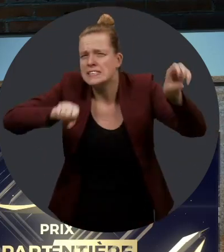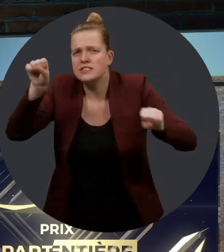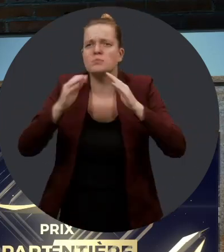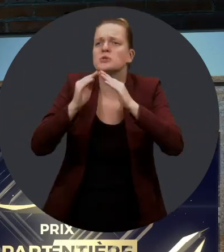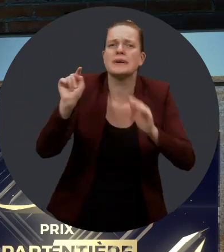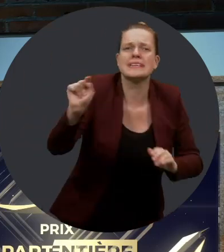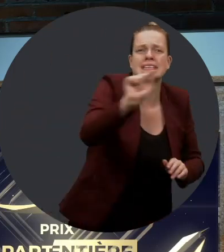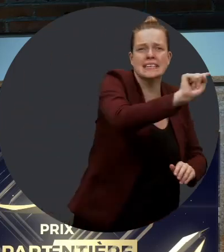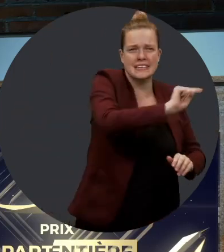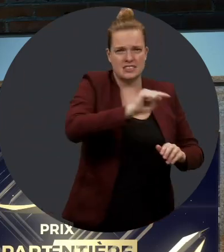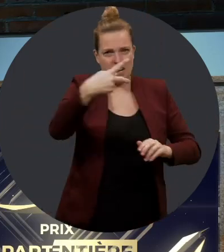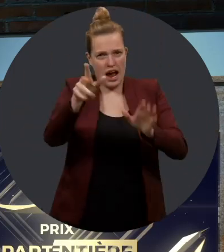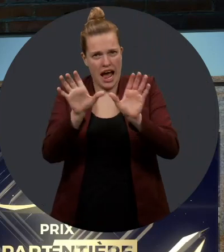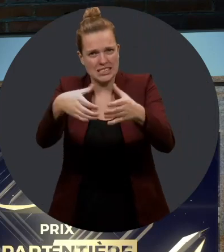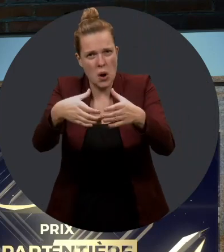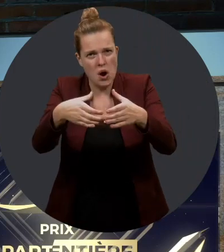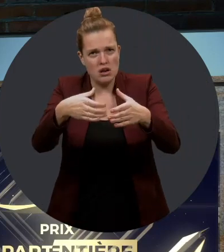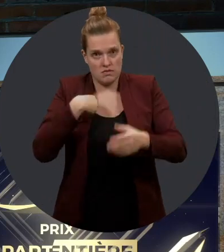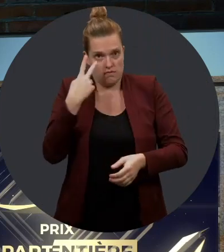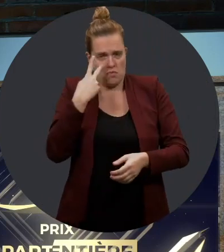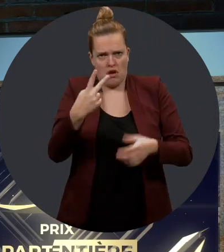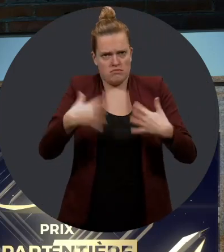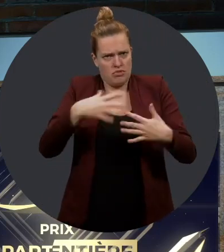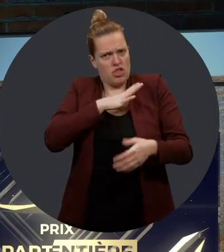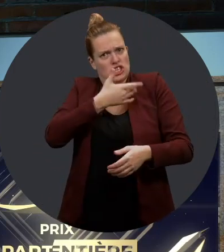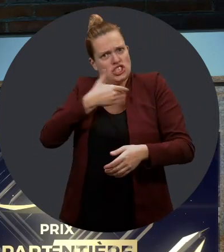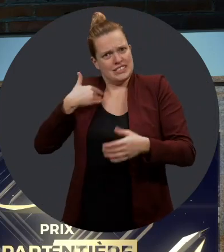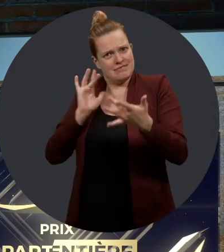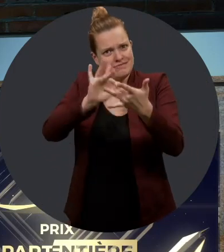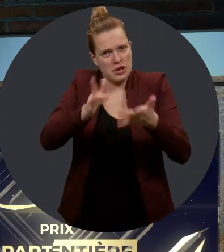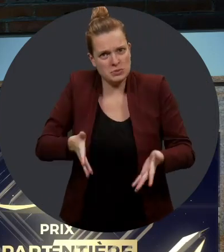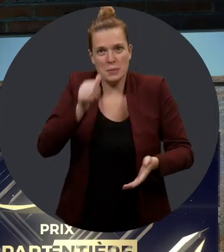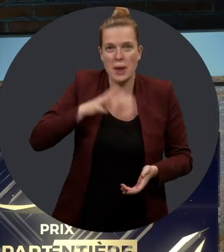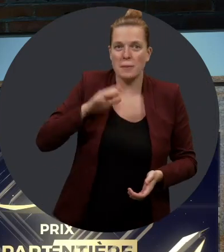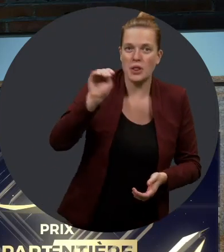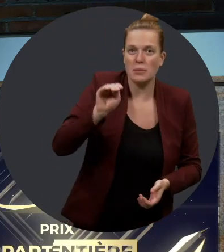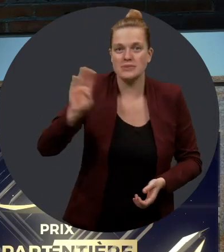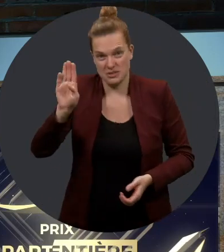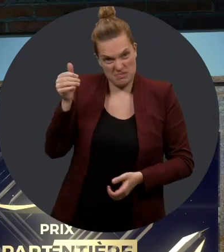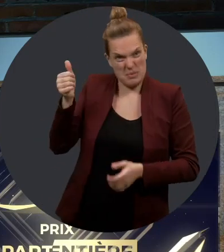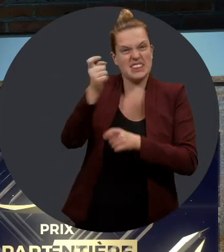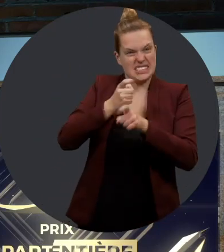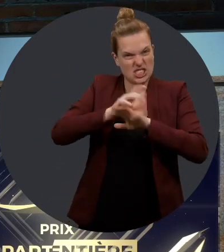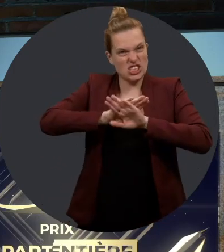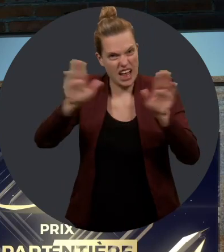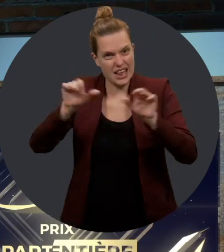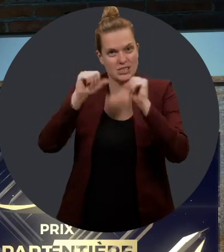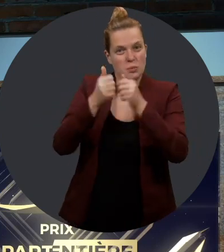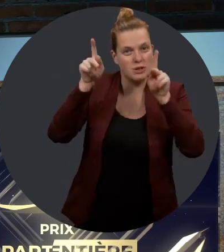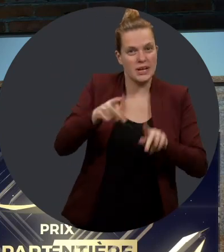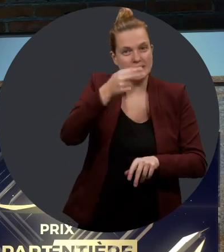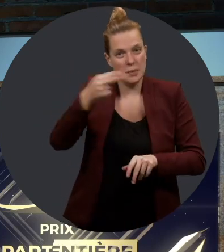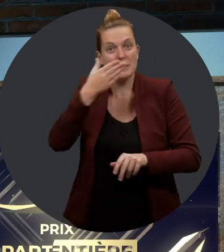chercher toutes les municipalités de votre région. Nous avons la chance d'avoir avec nous aujourd'hui Mme Manon Bissonette. Elle est directrice